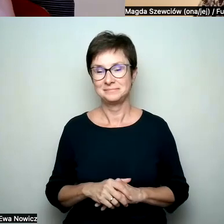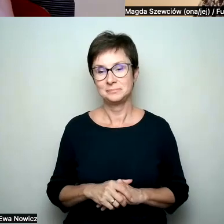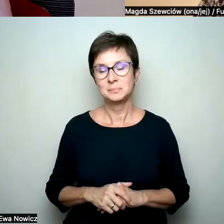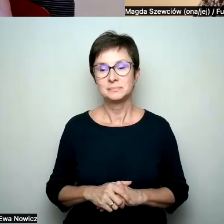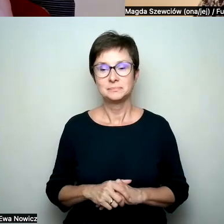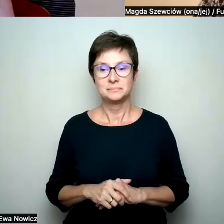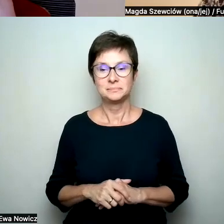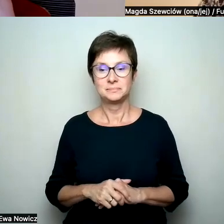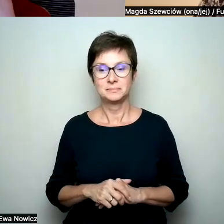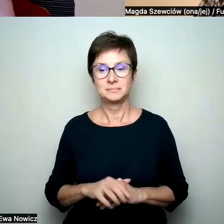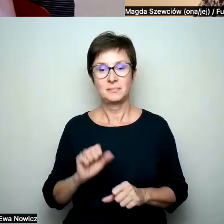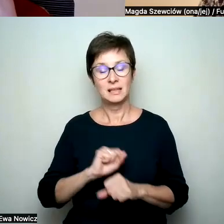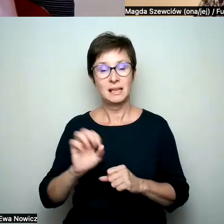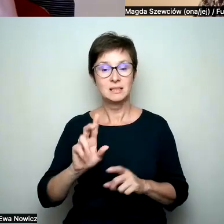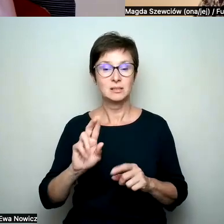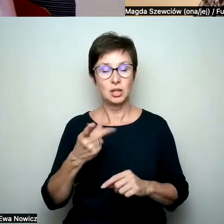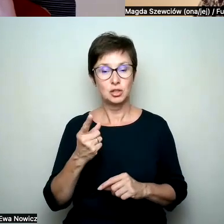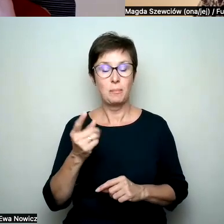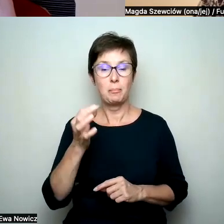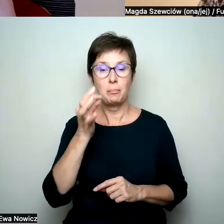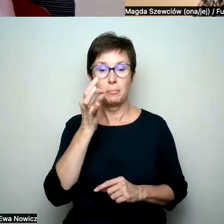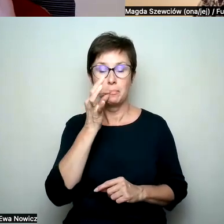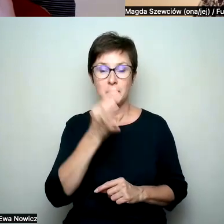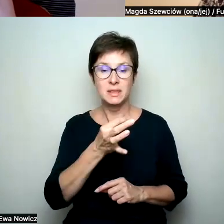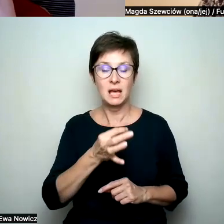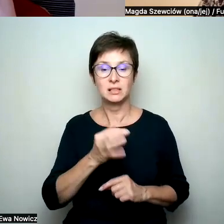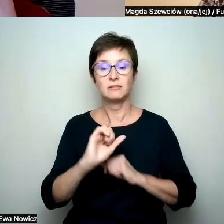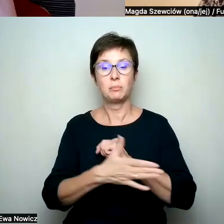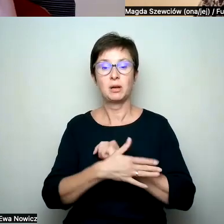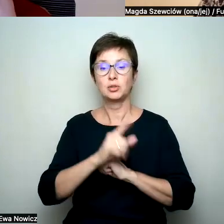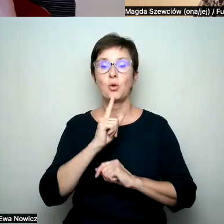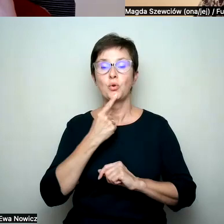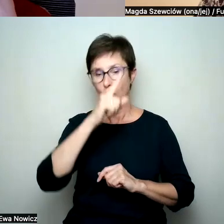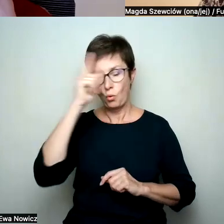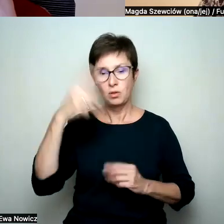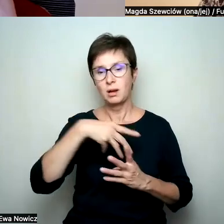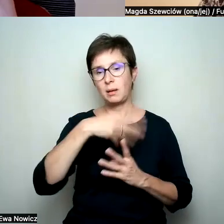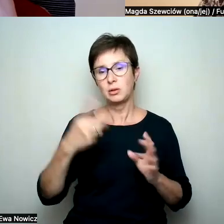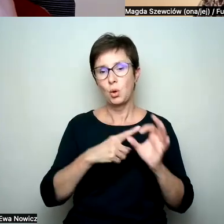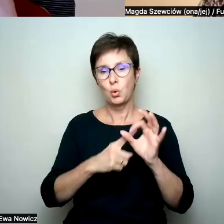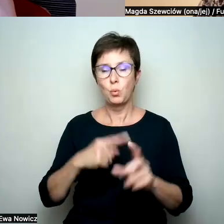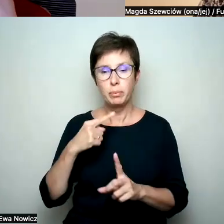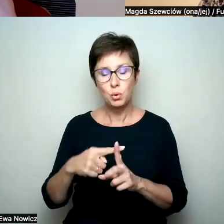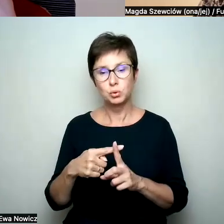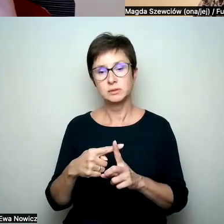Mamy też takie tutaj pytania o wsparcie młodych osób LGBTQ+, o